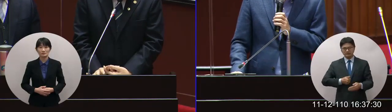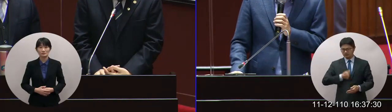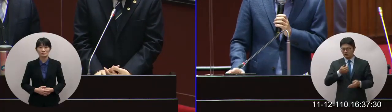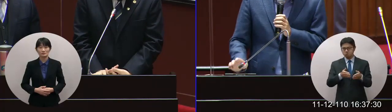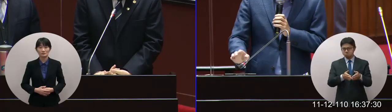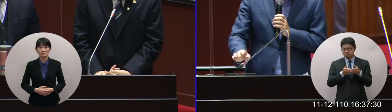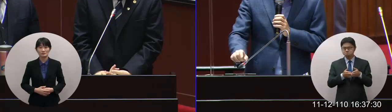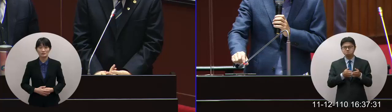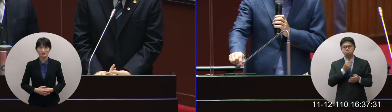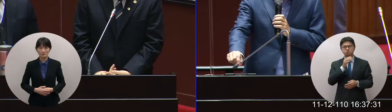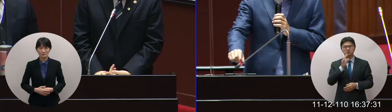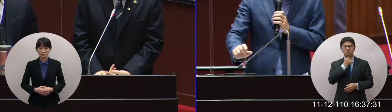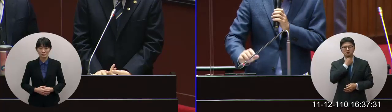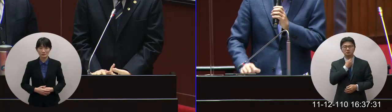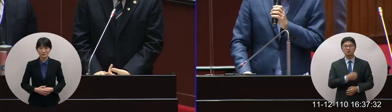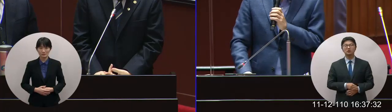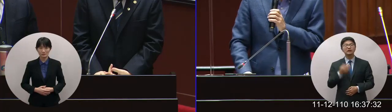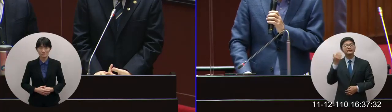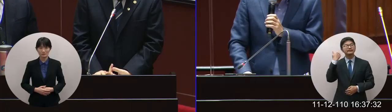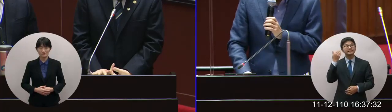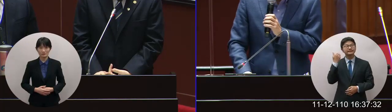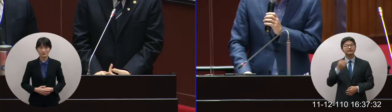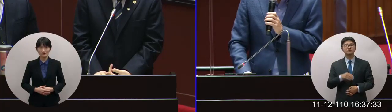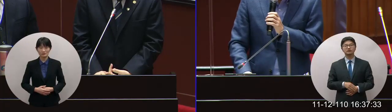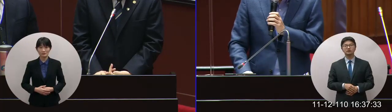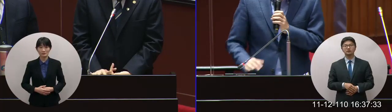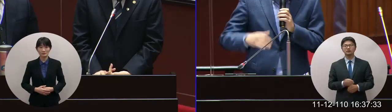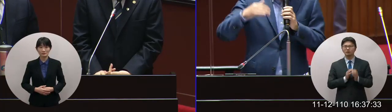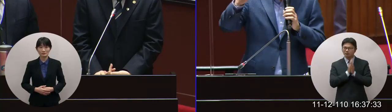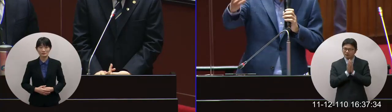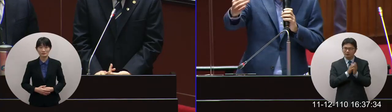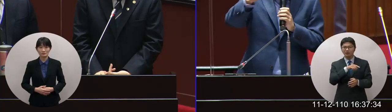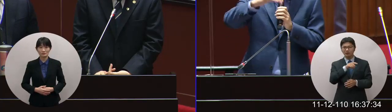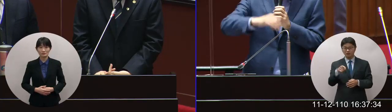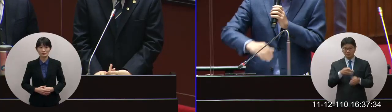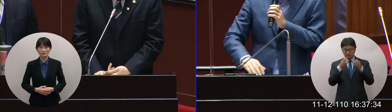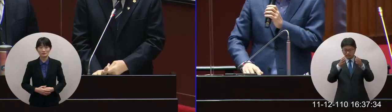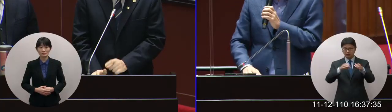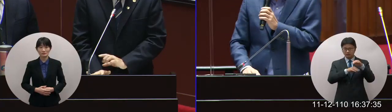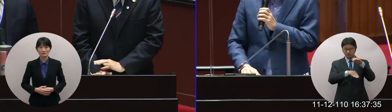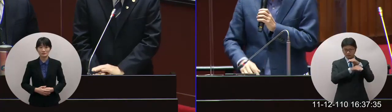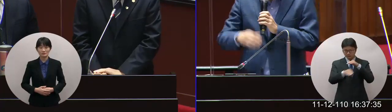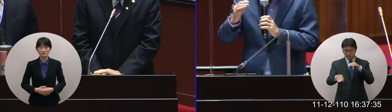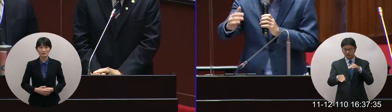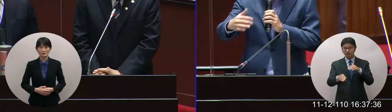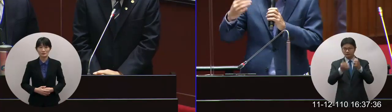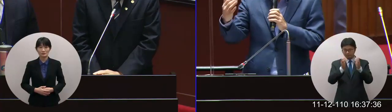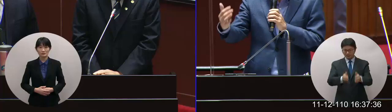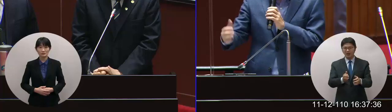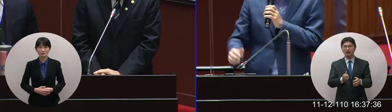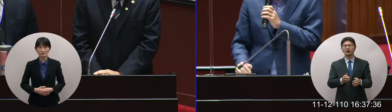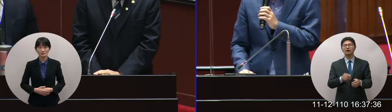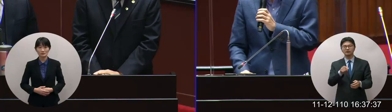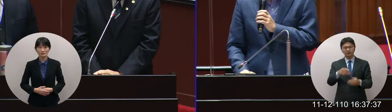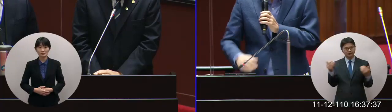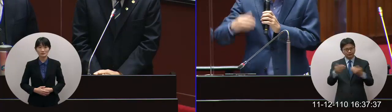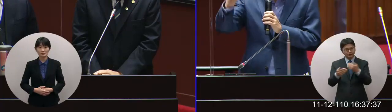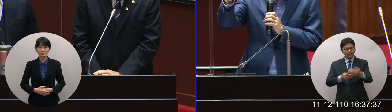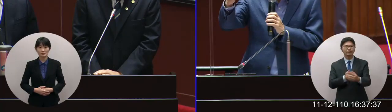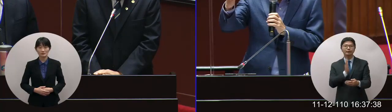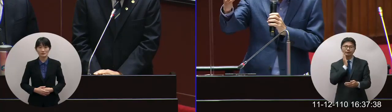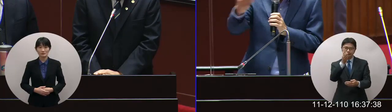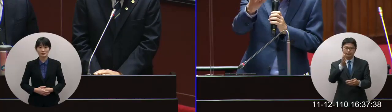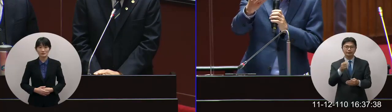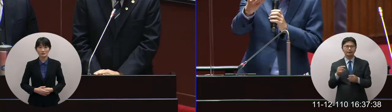跟兩位這個拜託的交流道的部分就希望車流能夠順利的進來那接下來我們要再談一談